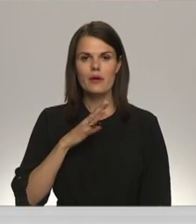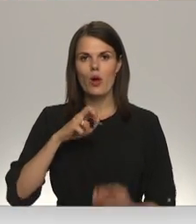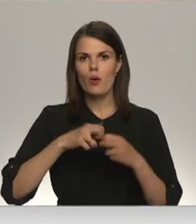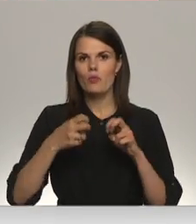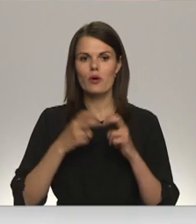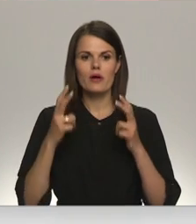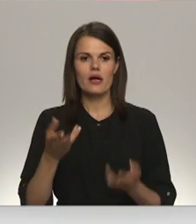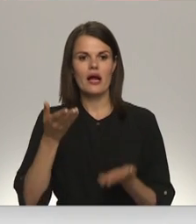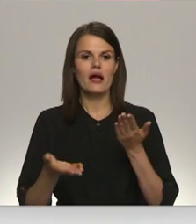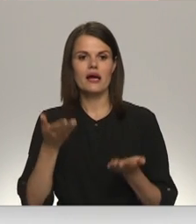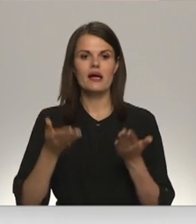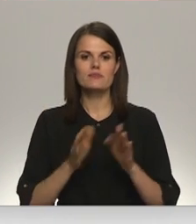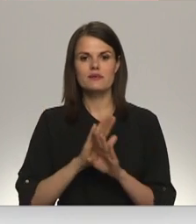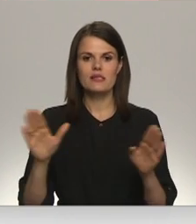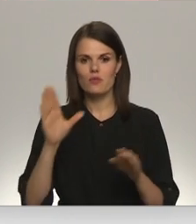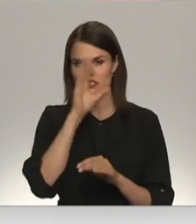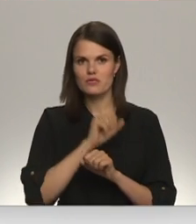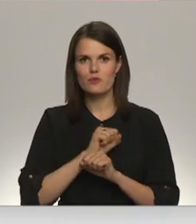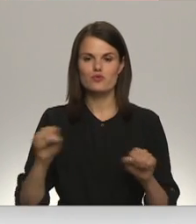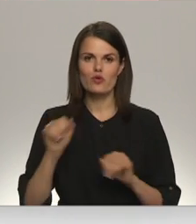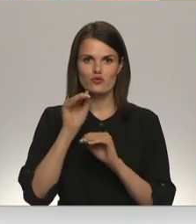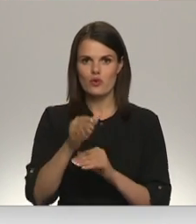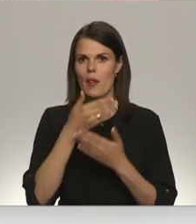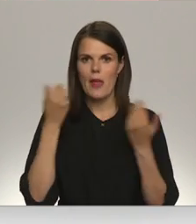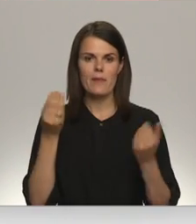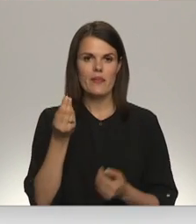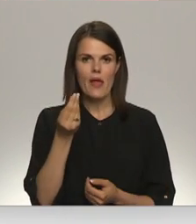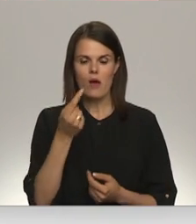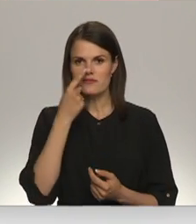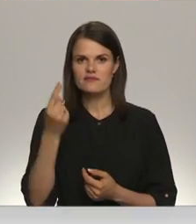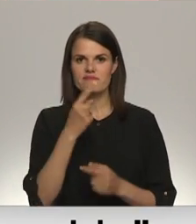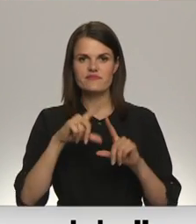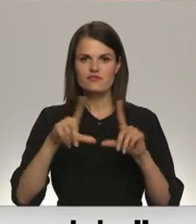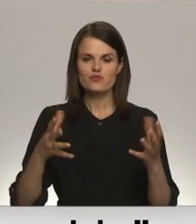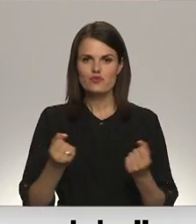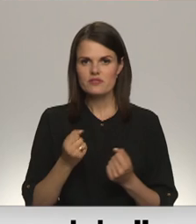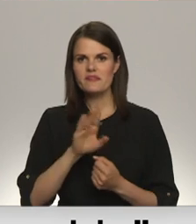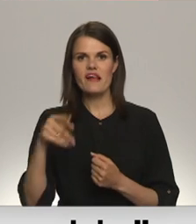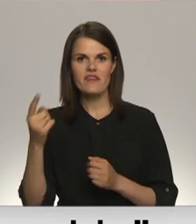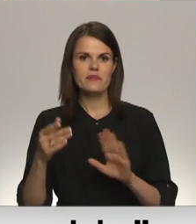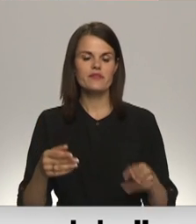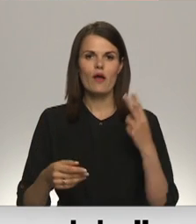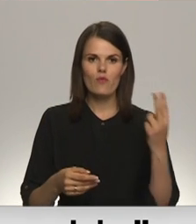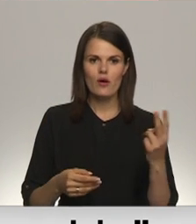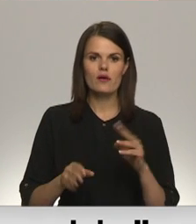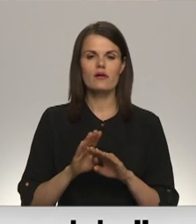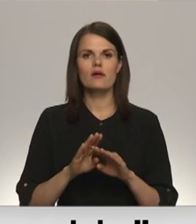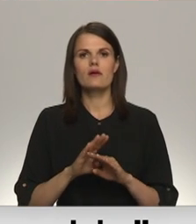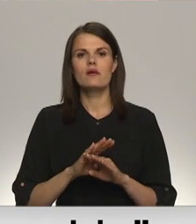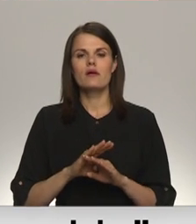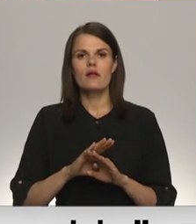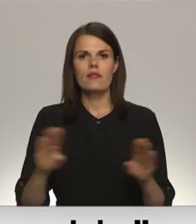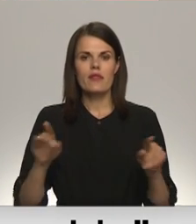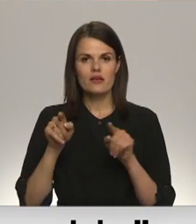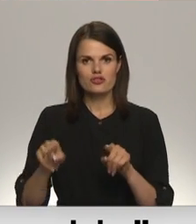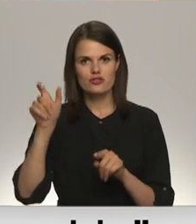jūkstoši droši uzglabāt, jo vienkārši nebija naudas nevienam uzņēmumam, ne otram. Gan vien tā uniekam, kuram